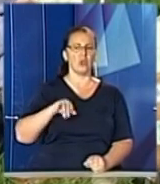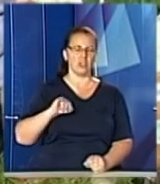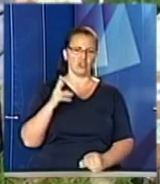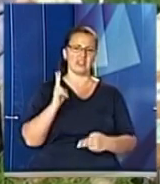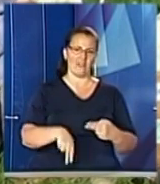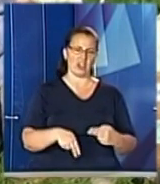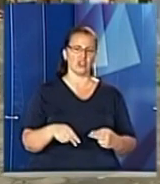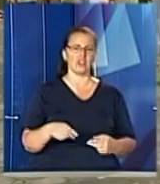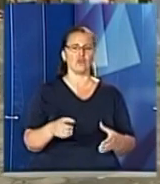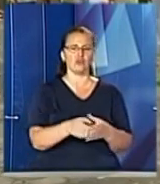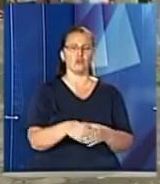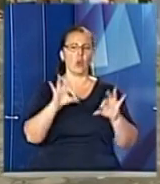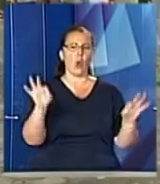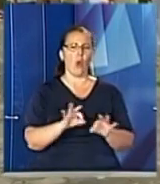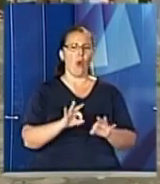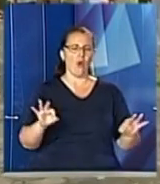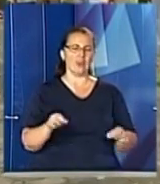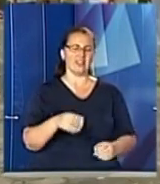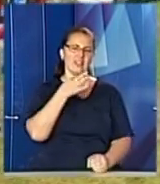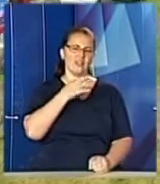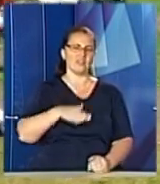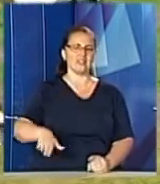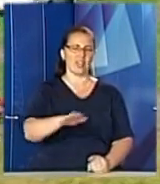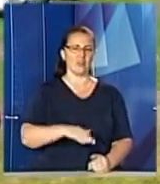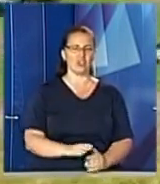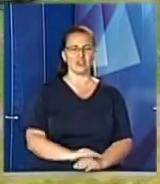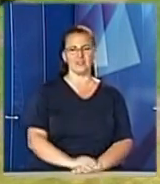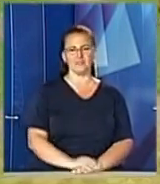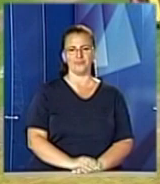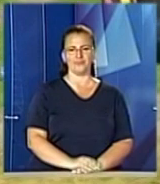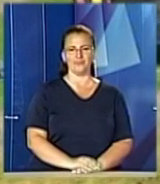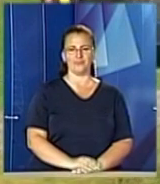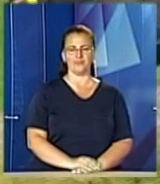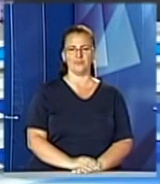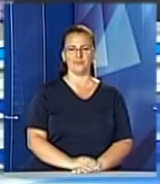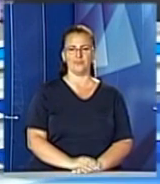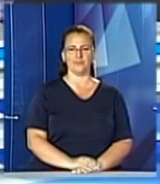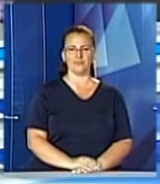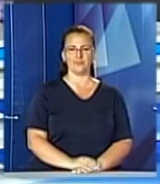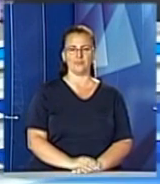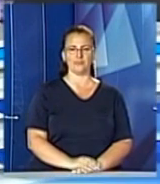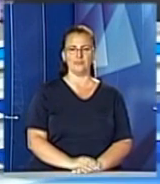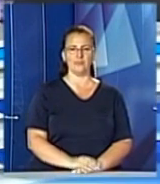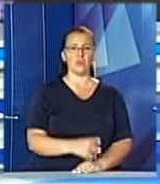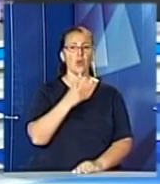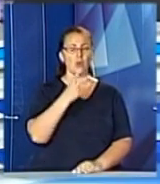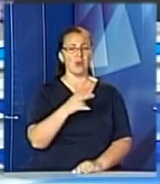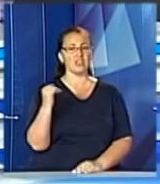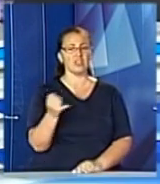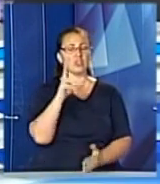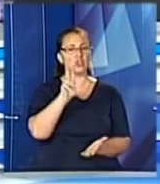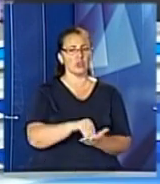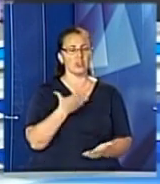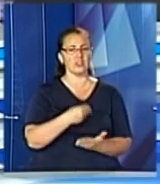колективів Самбірщини. Ілона Козакевич, Тарас Фомін, Олена Кордоба – Новини. Побачите історію на